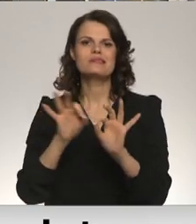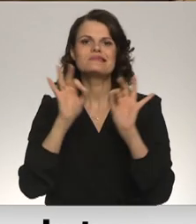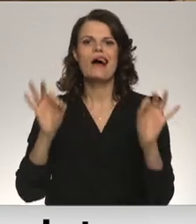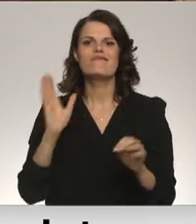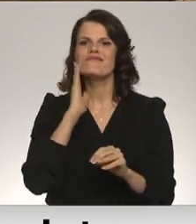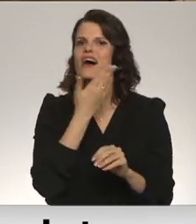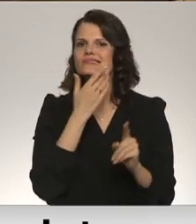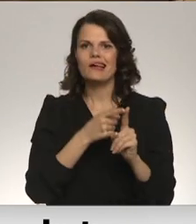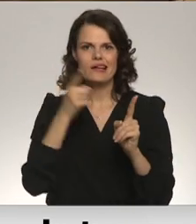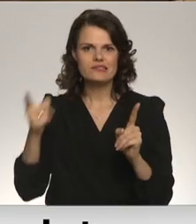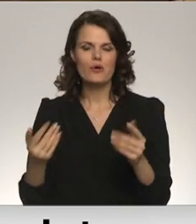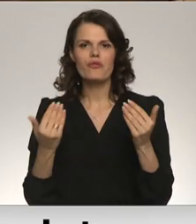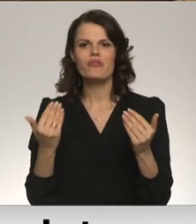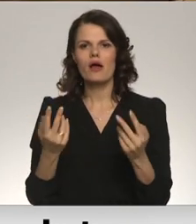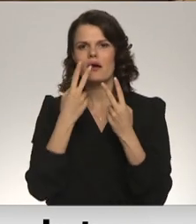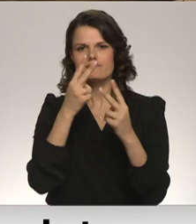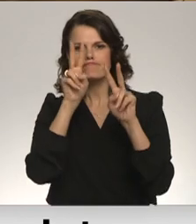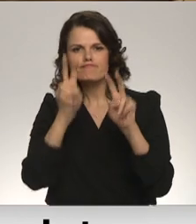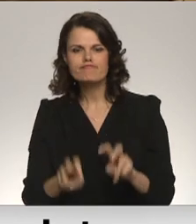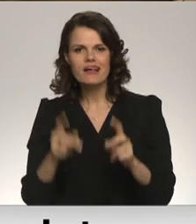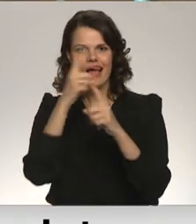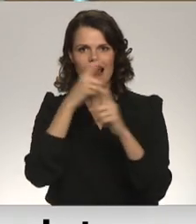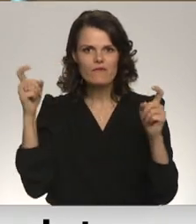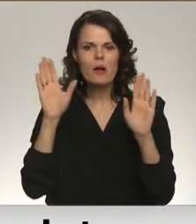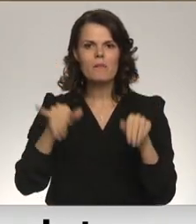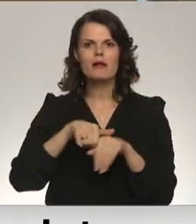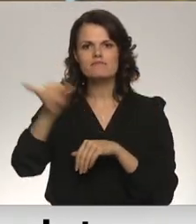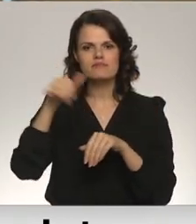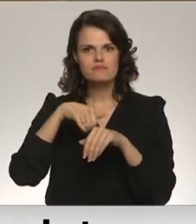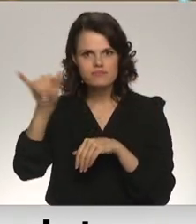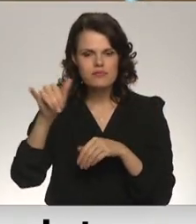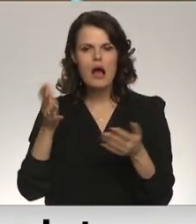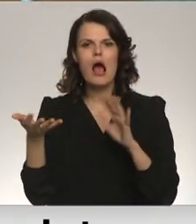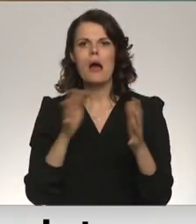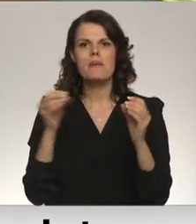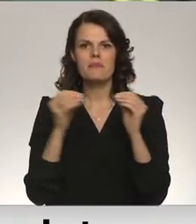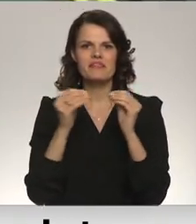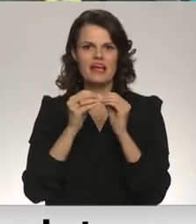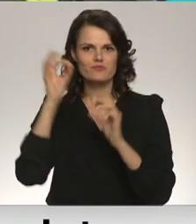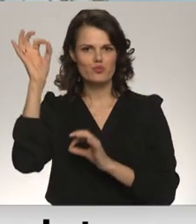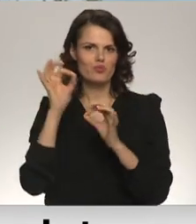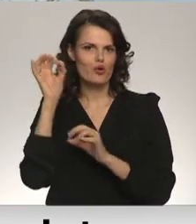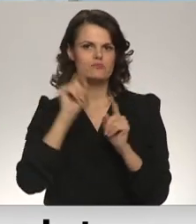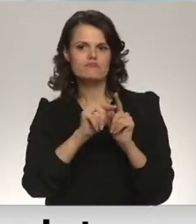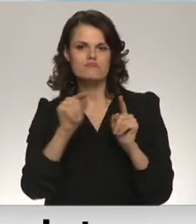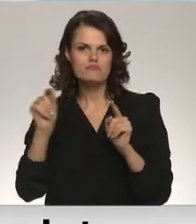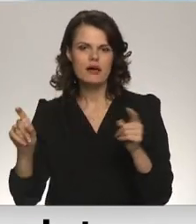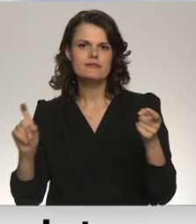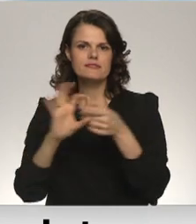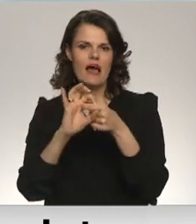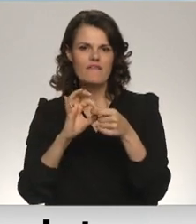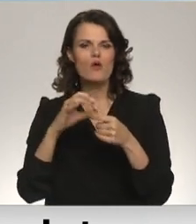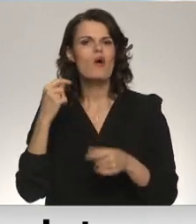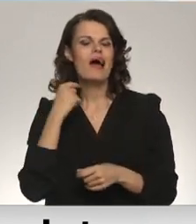sezonai. Pašlaik analizējot pieejamo informāciju par izlidojošajiem reisiem, aptuveni 10% ir tādi, kas savieno Rīgu un